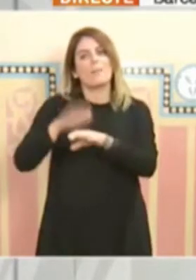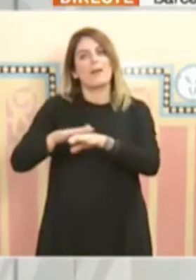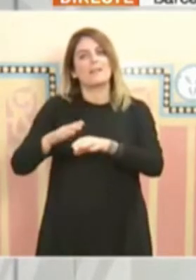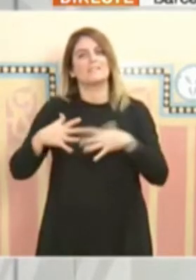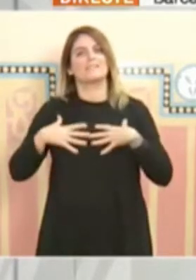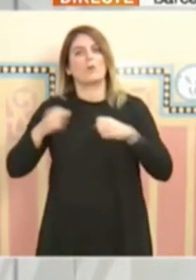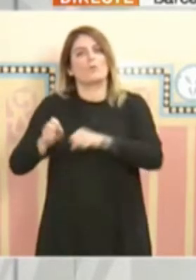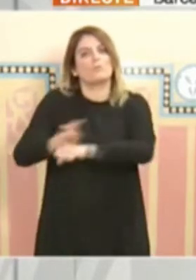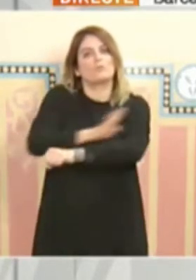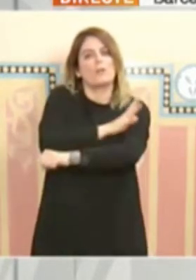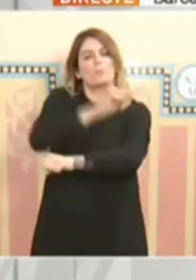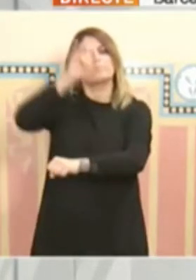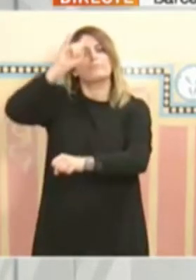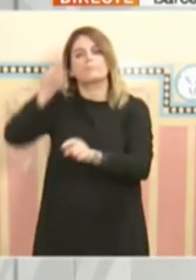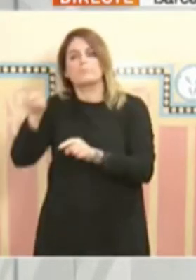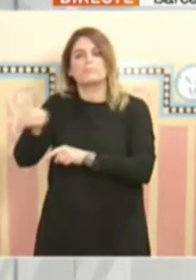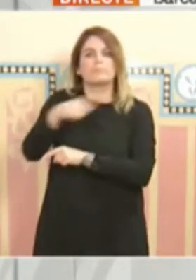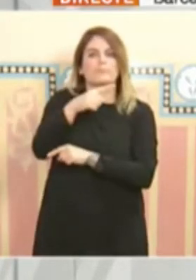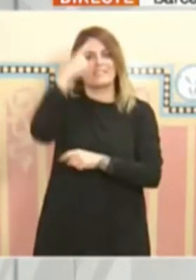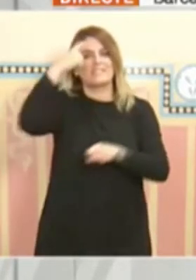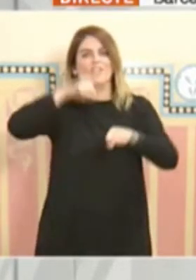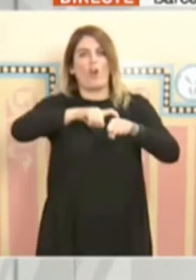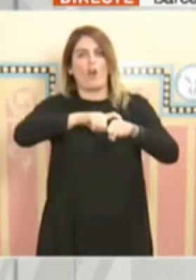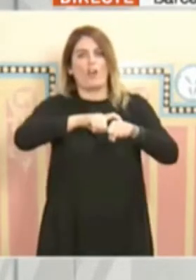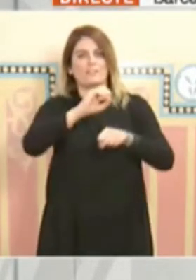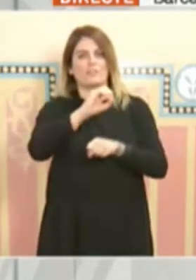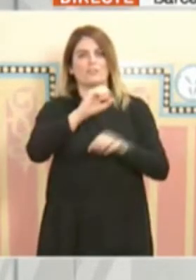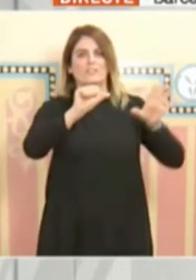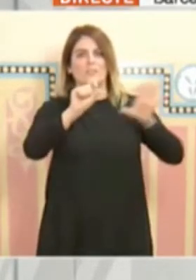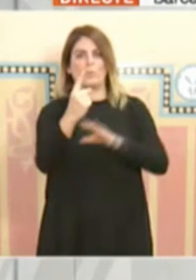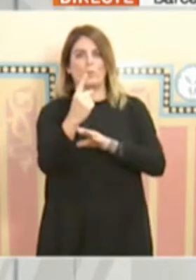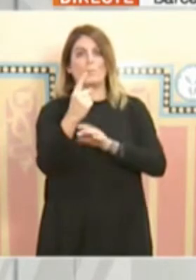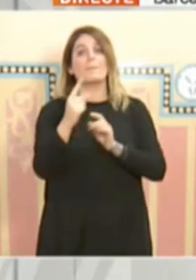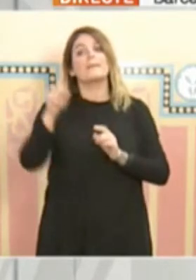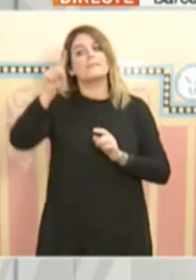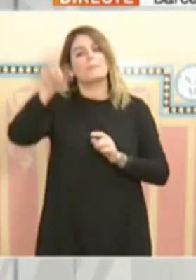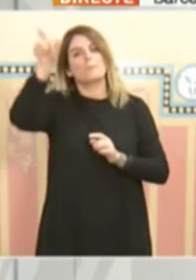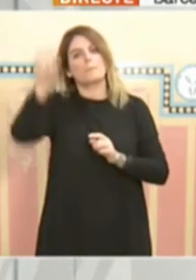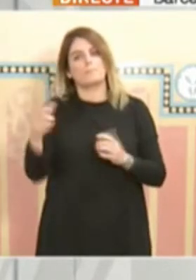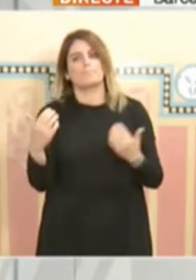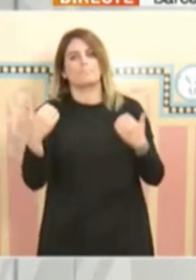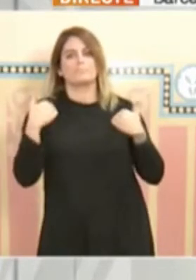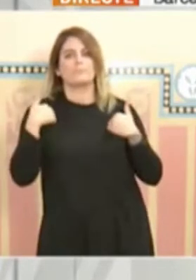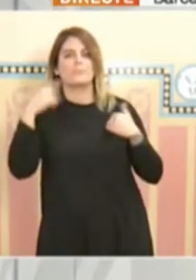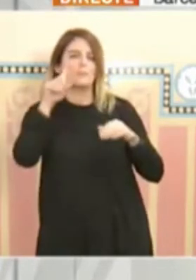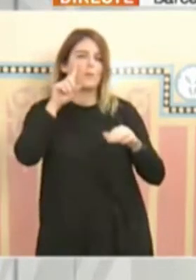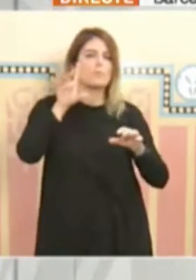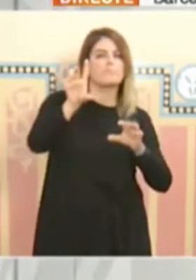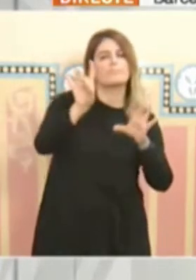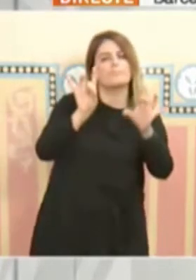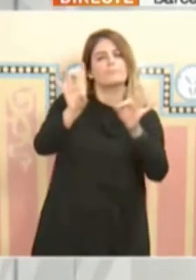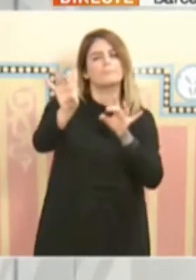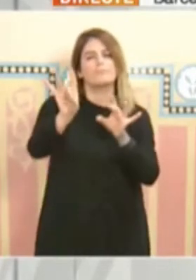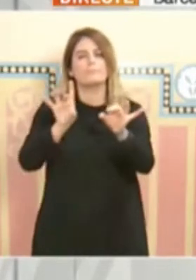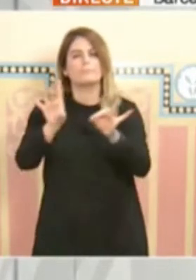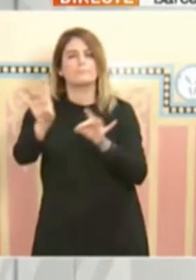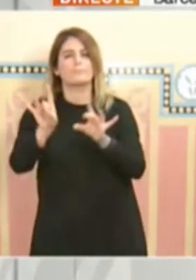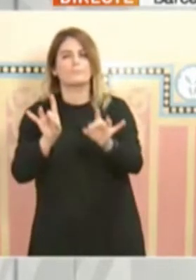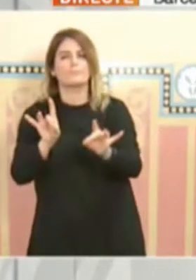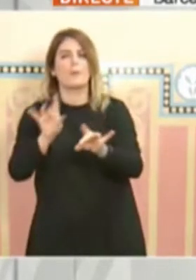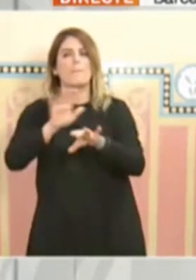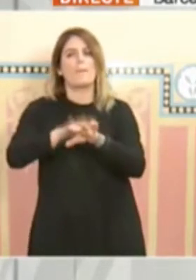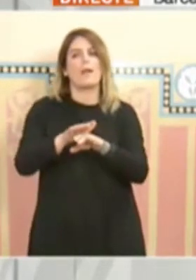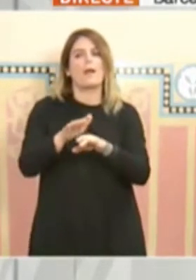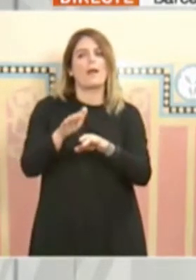necessiti els psicòlegs del 061. identificaran també necessitats socials de cara a complir bé